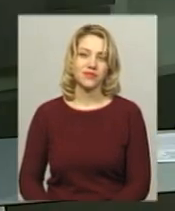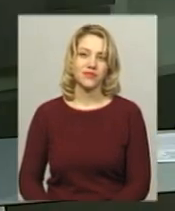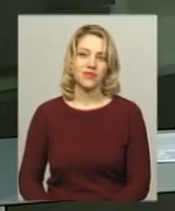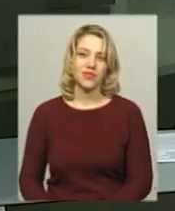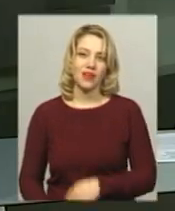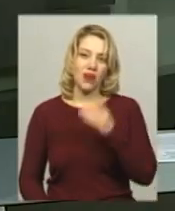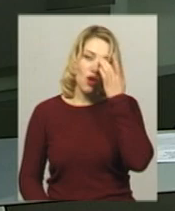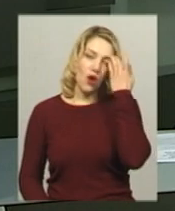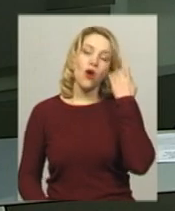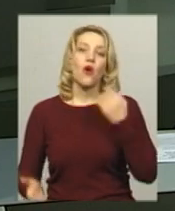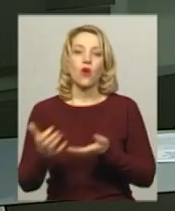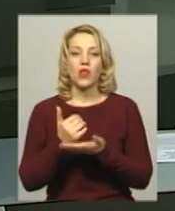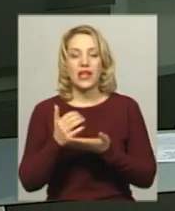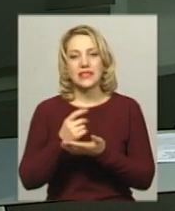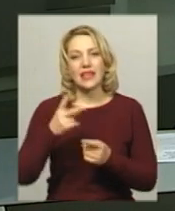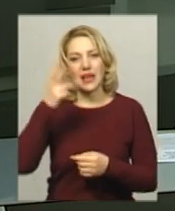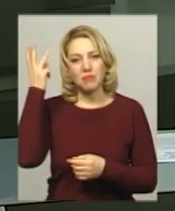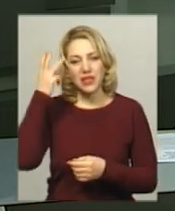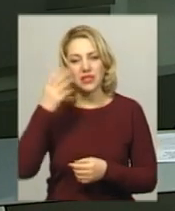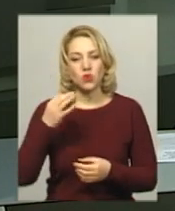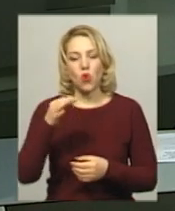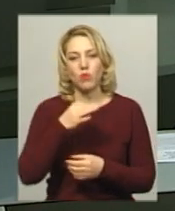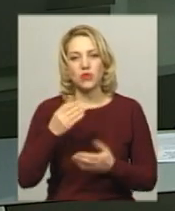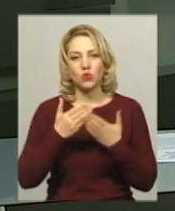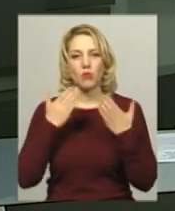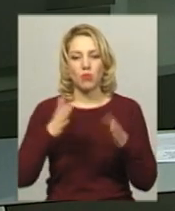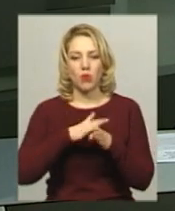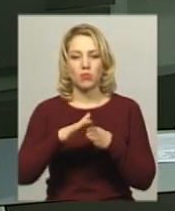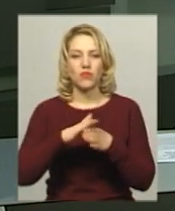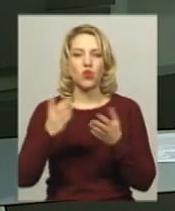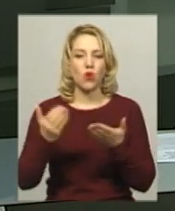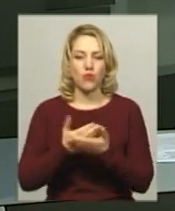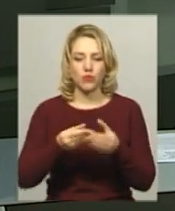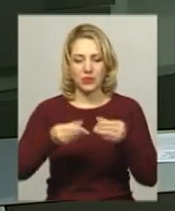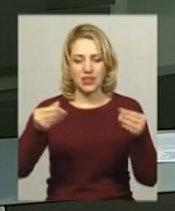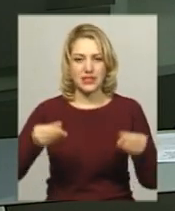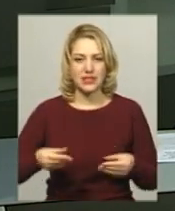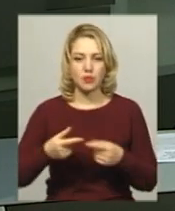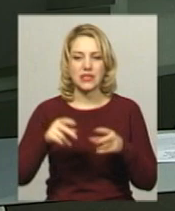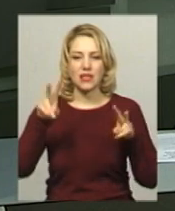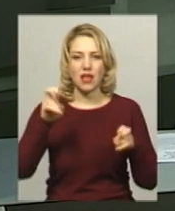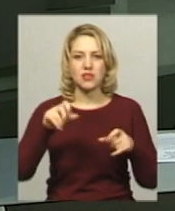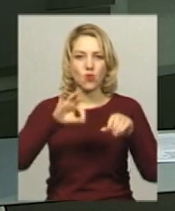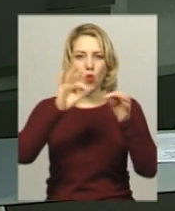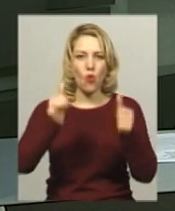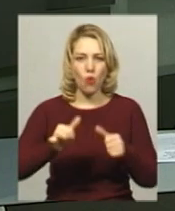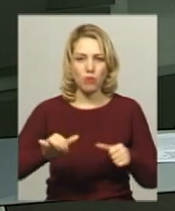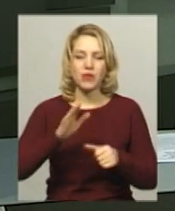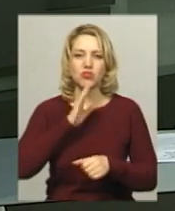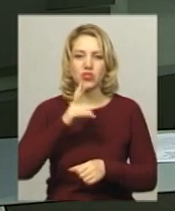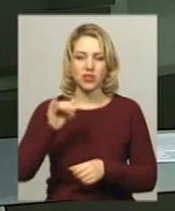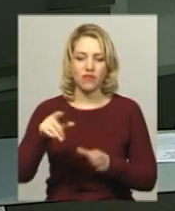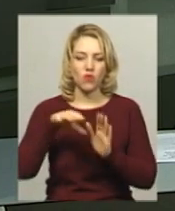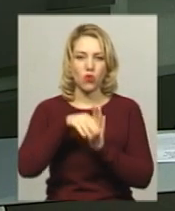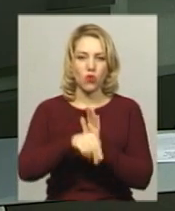Колекція Хмельницького обласного художнього музею поповнилась новим буклетом листівок із назвою «Образ жінки». До нього входять 16